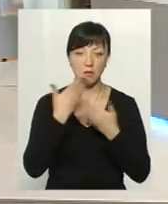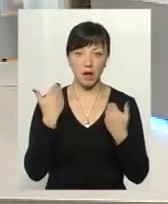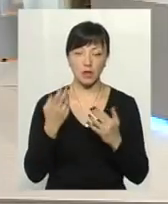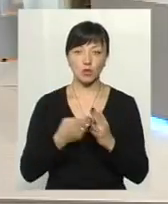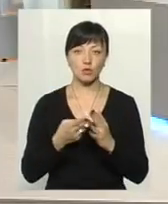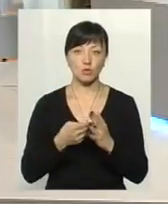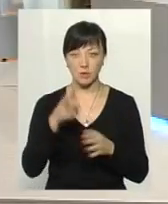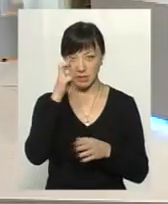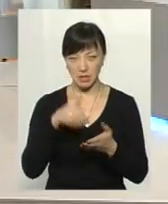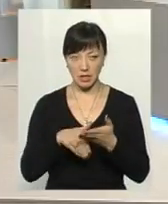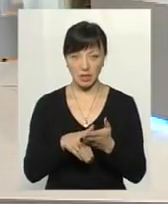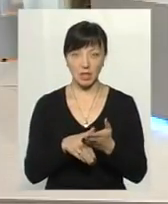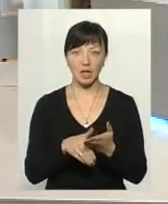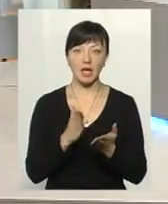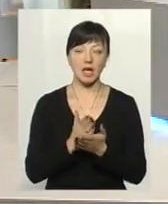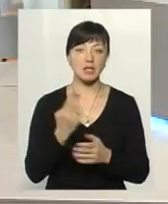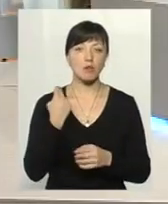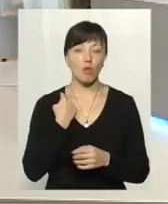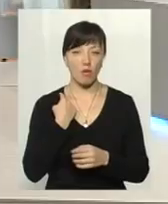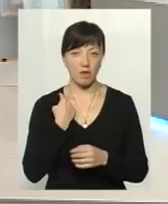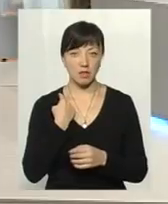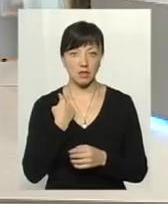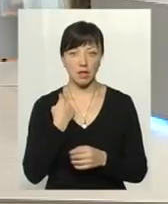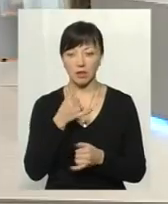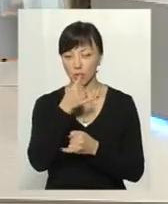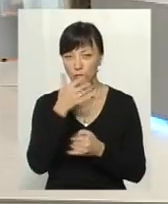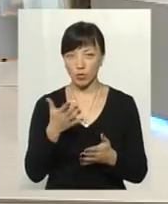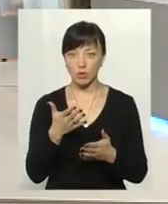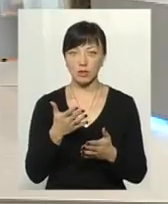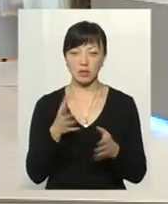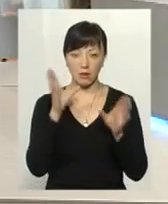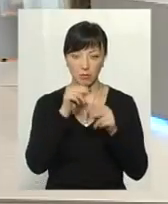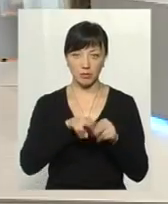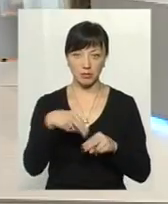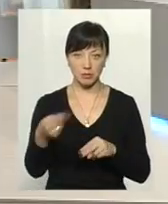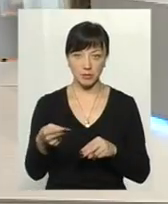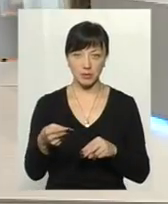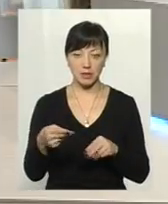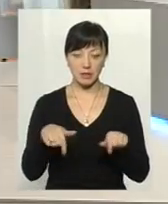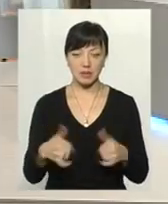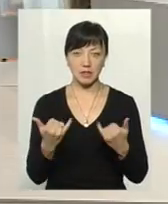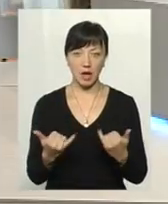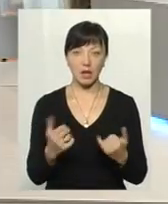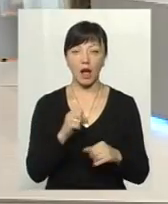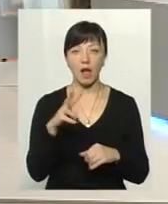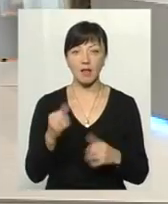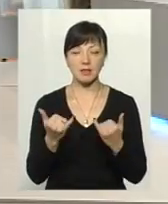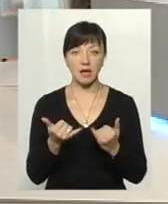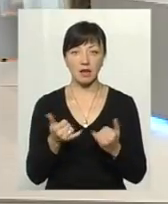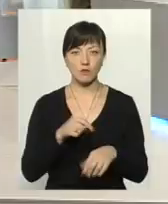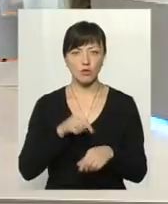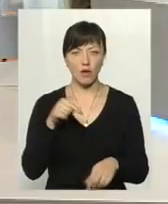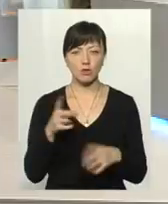субсидії, є якась заборгованість, вона не може з нею справитися буквально на цей момент, але вже зараз